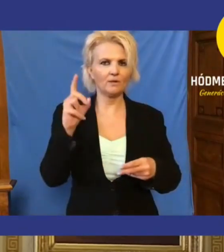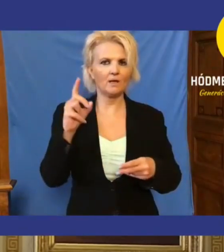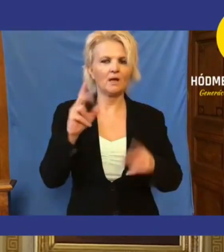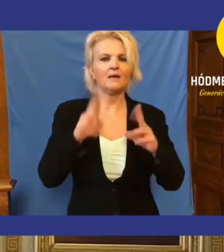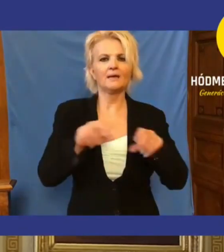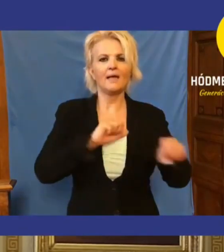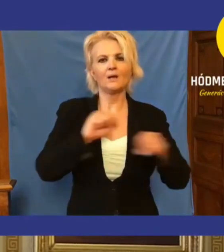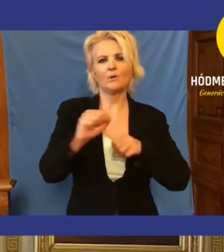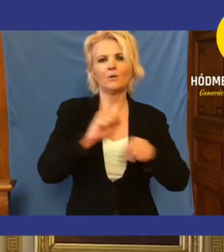tessék a kormánynát éltakozni.